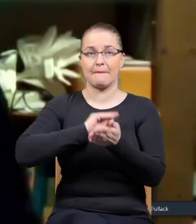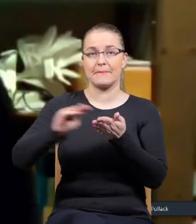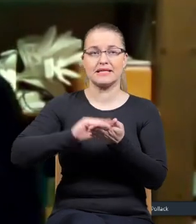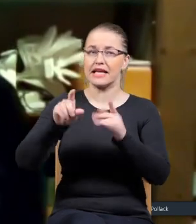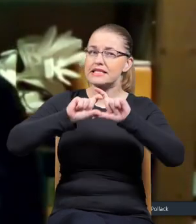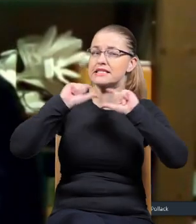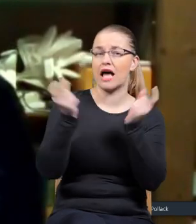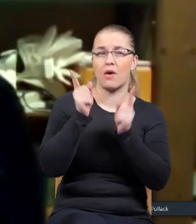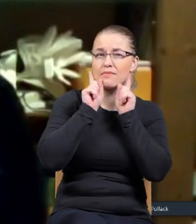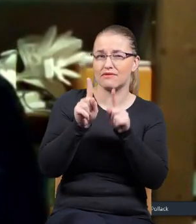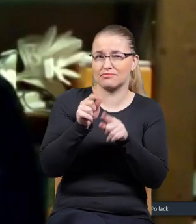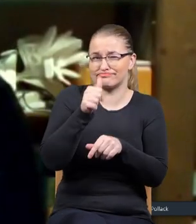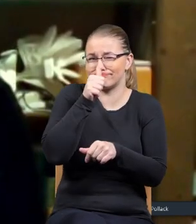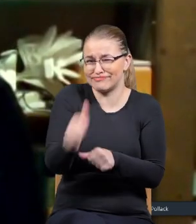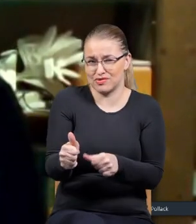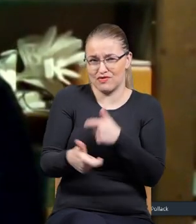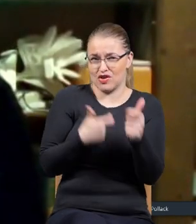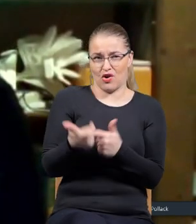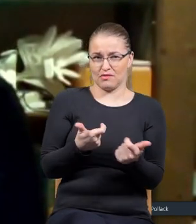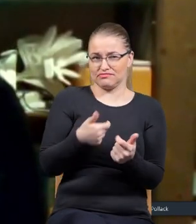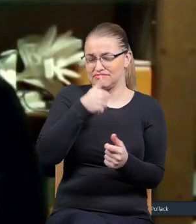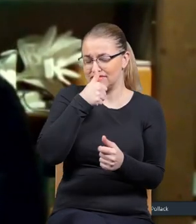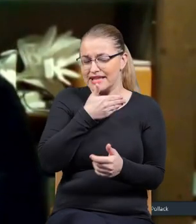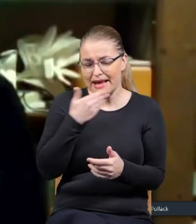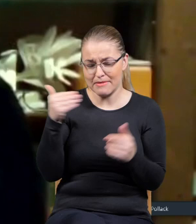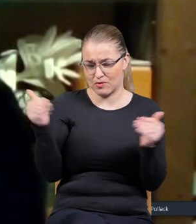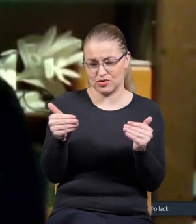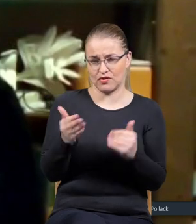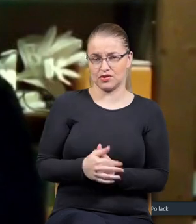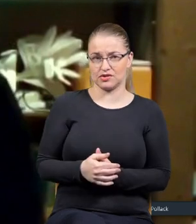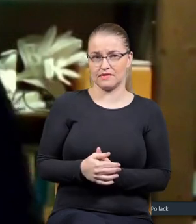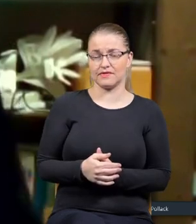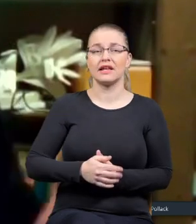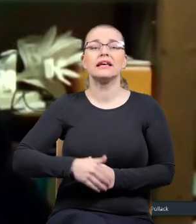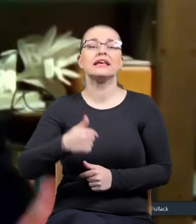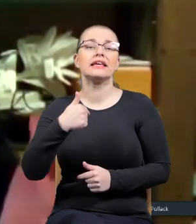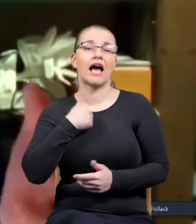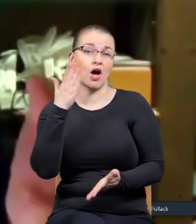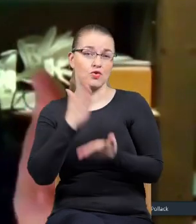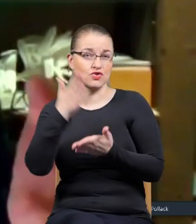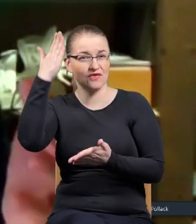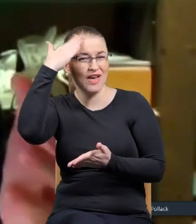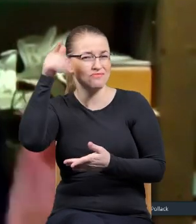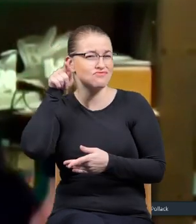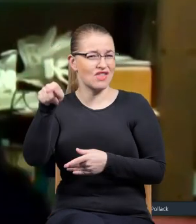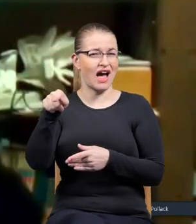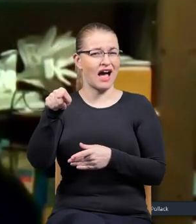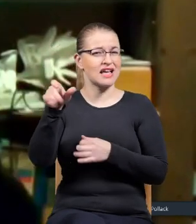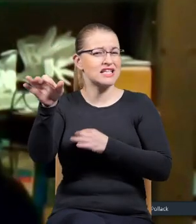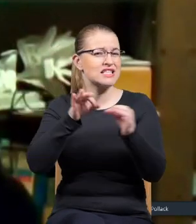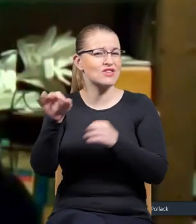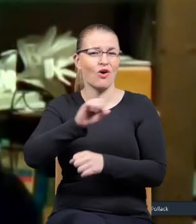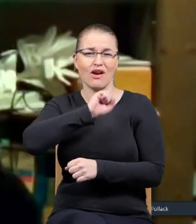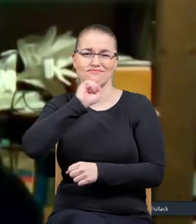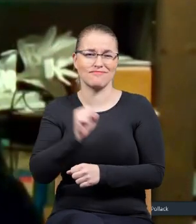bo to jest super niemożliwe. I do tego też nie zamierzam. Więc ja już wiem, że to jest taka nieskończona